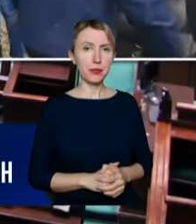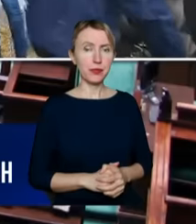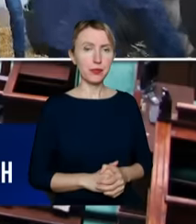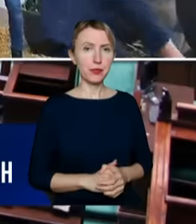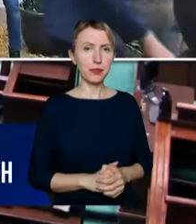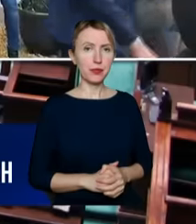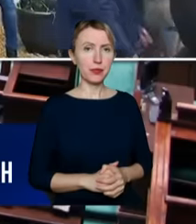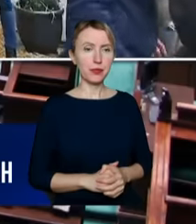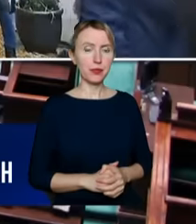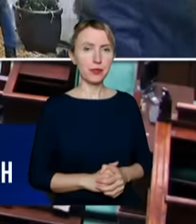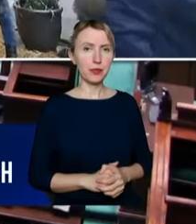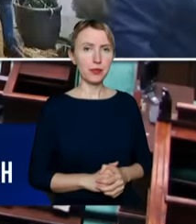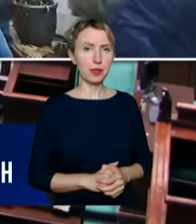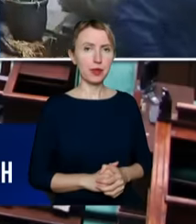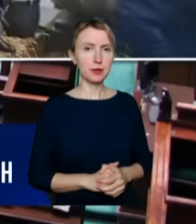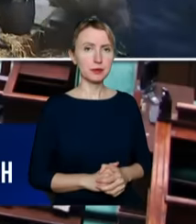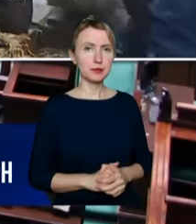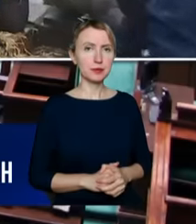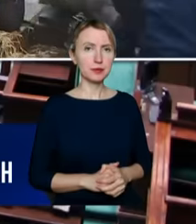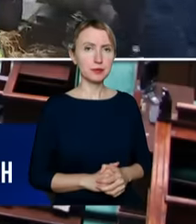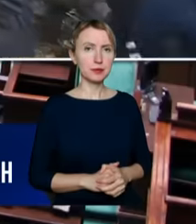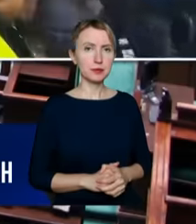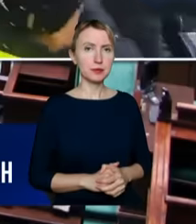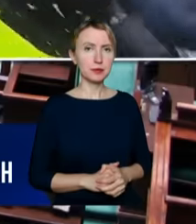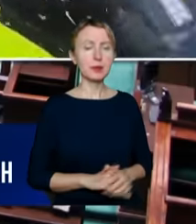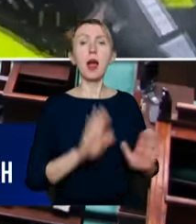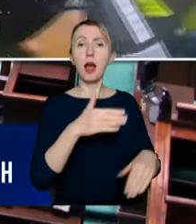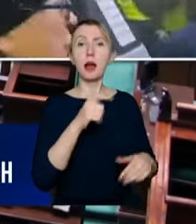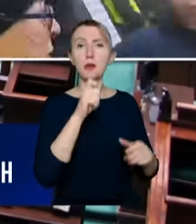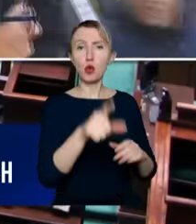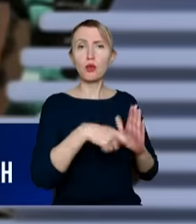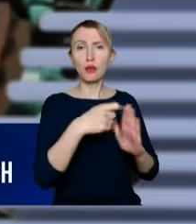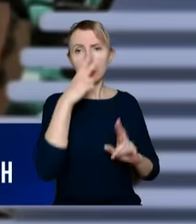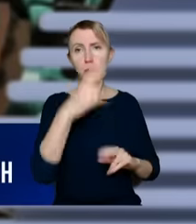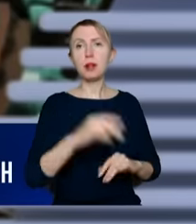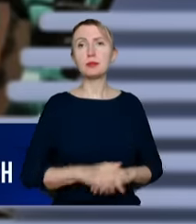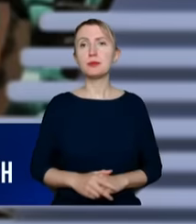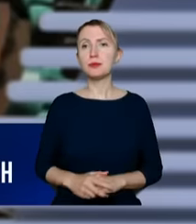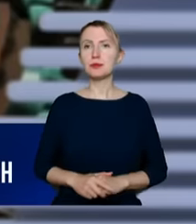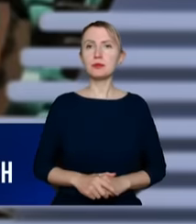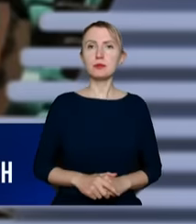była, a właśnie mamy materiał, to może zobaczmy ten materiał.